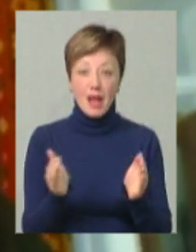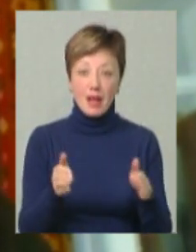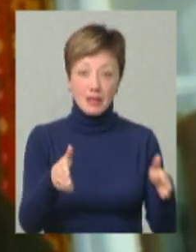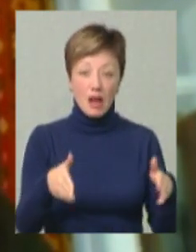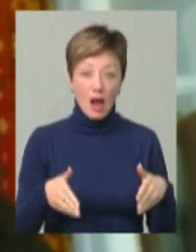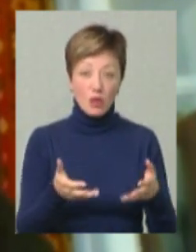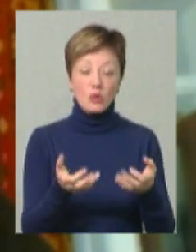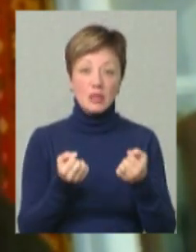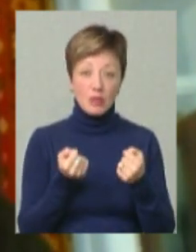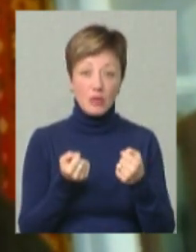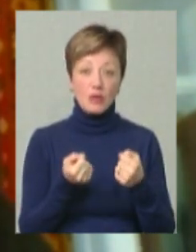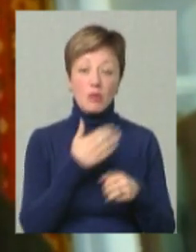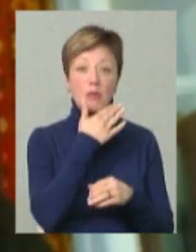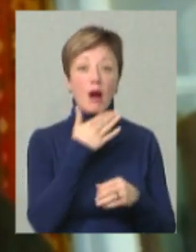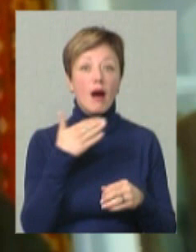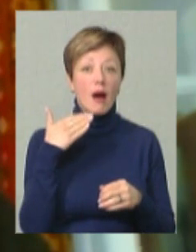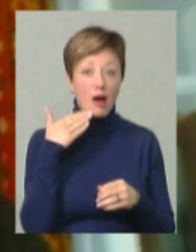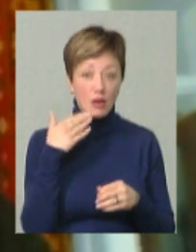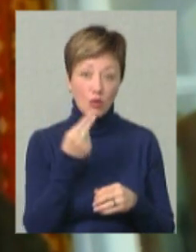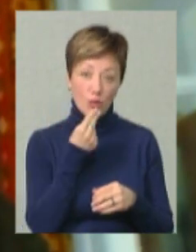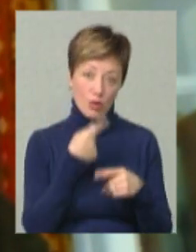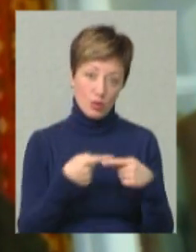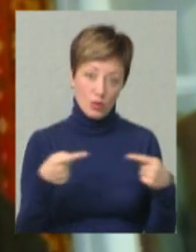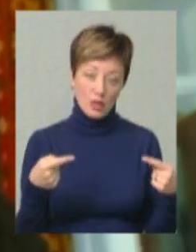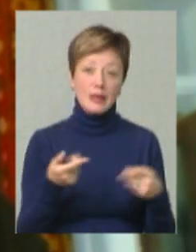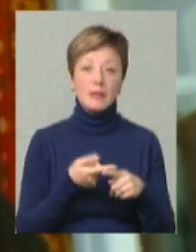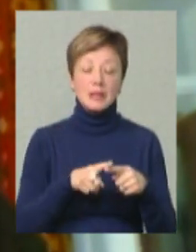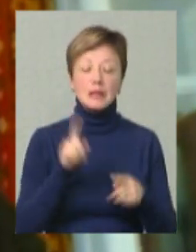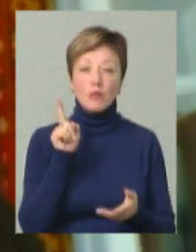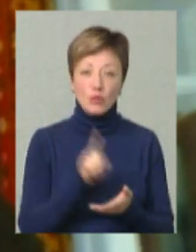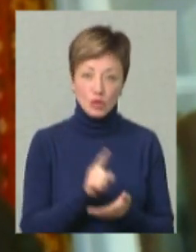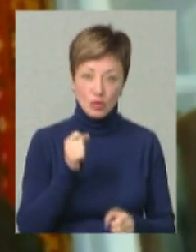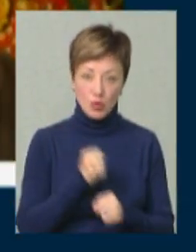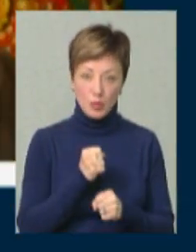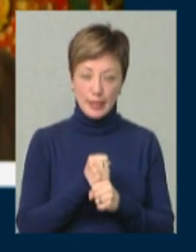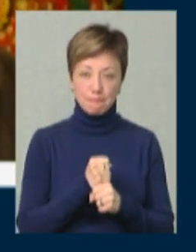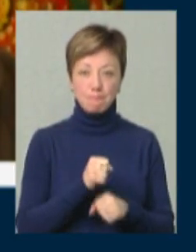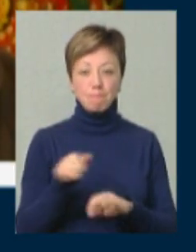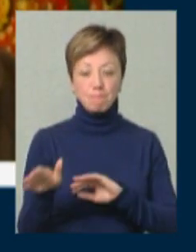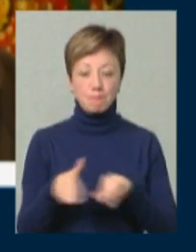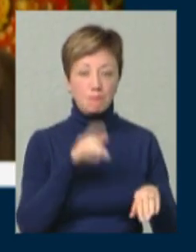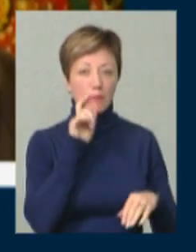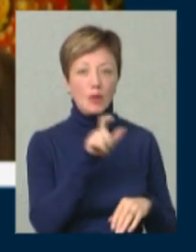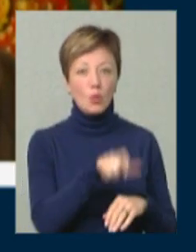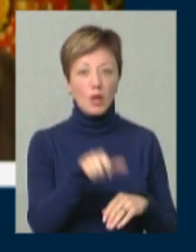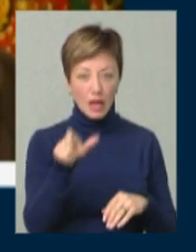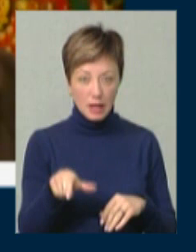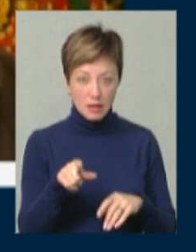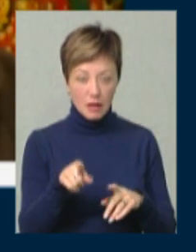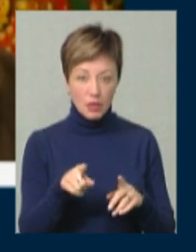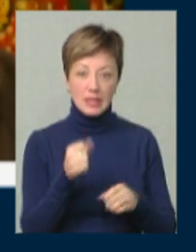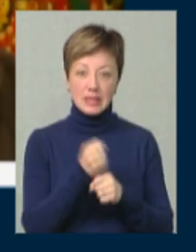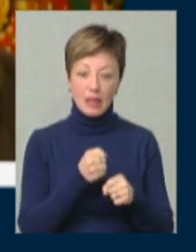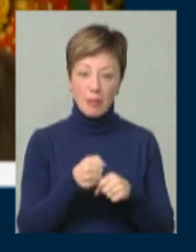ділянки і отримувати з них багато продукцій. І ми це мусимо зробити. Українці, вони